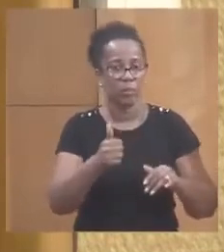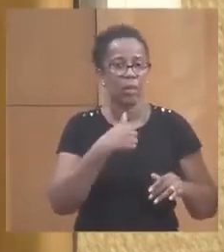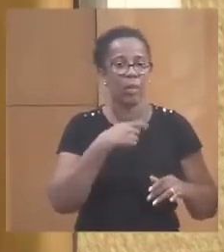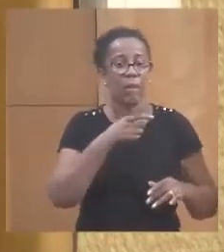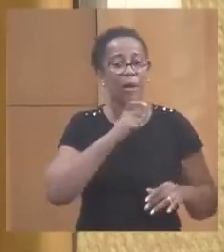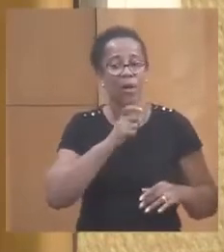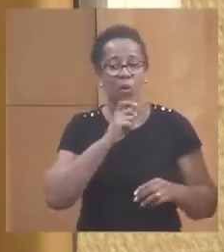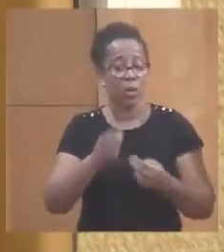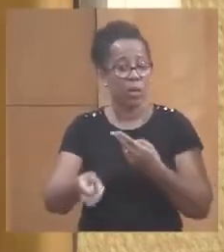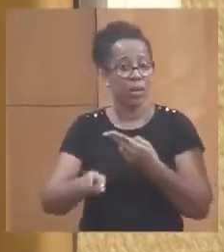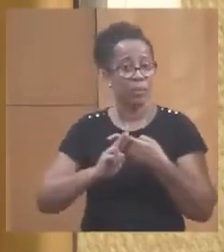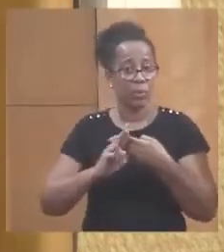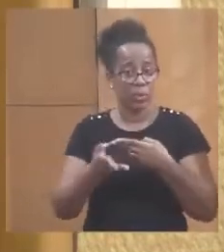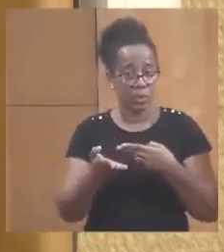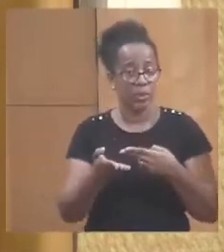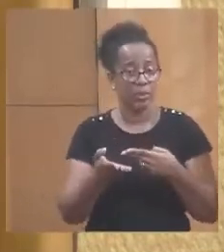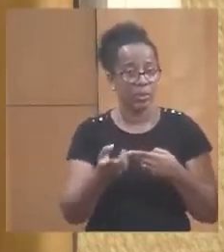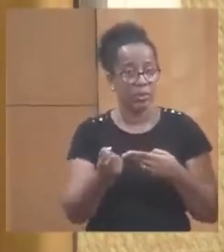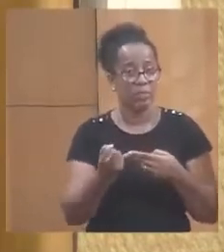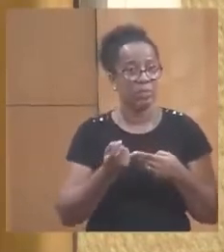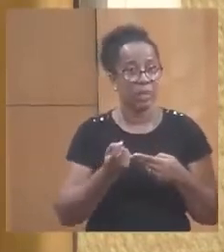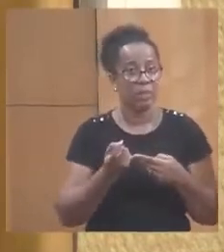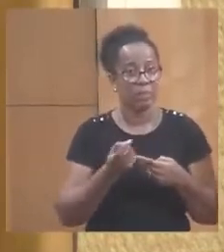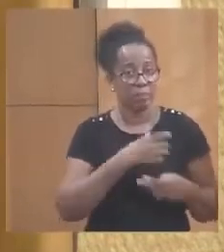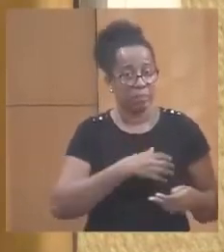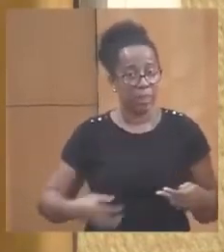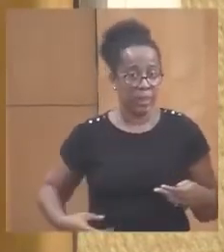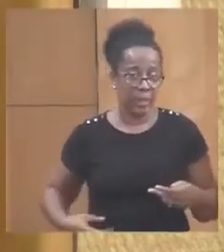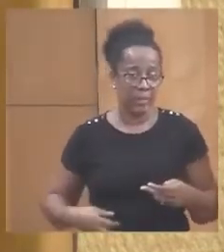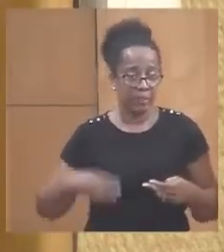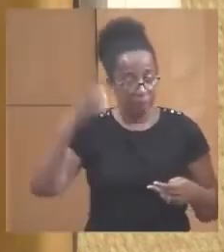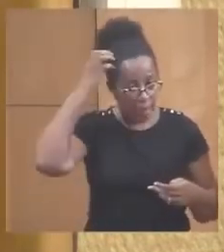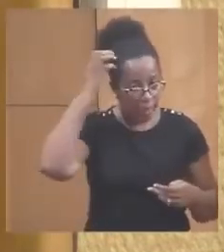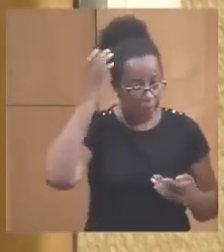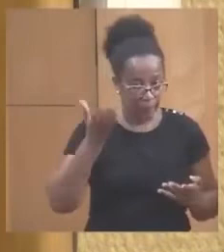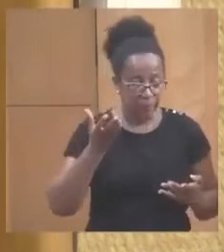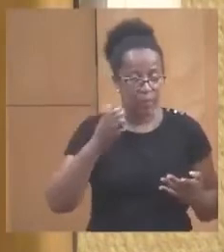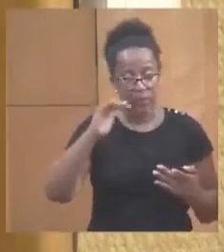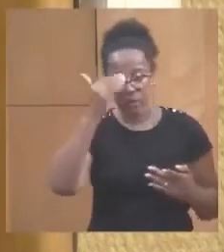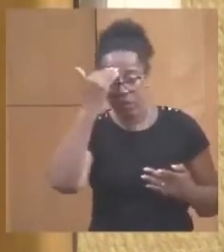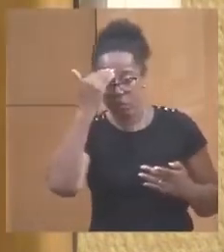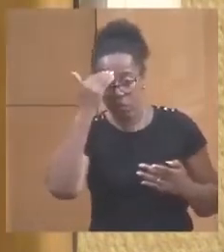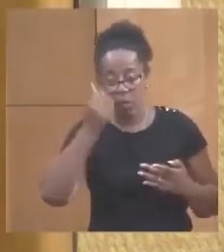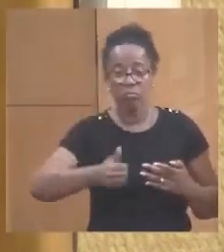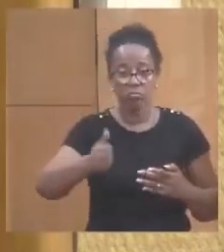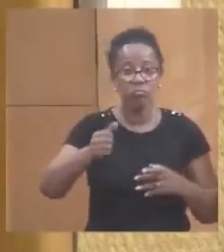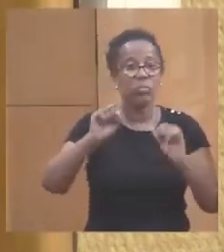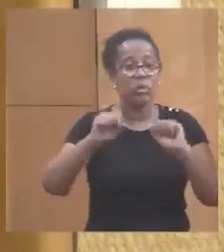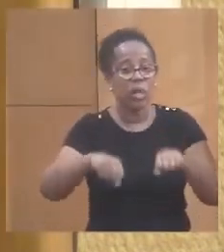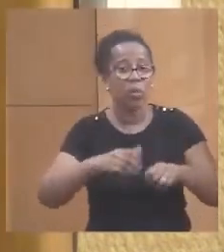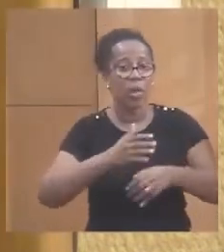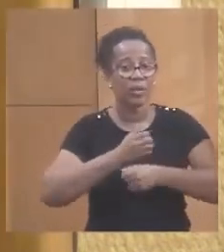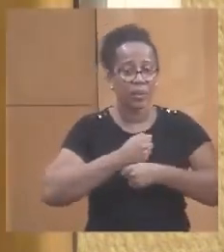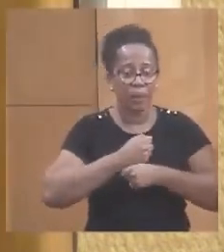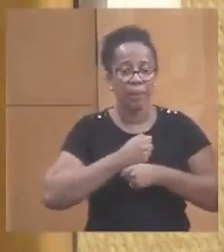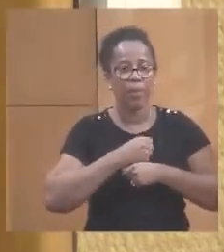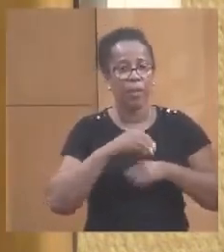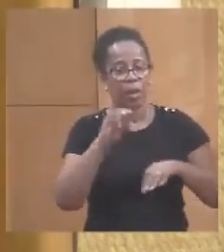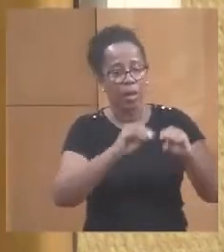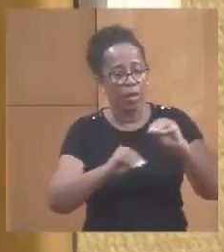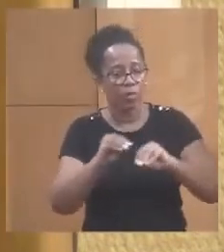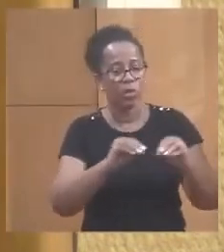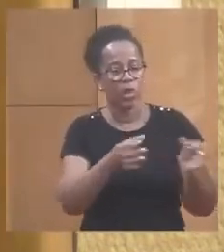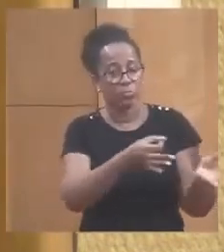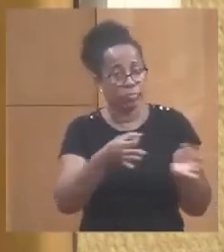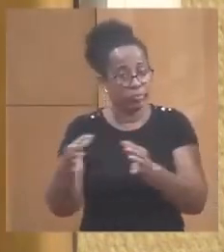obtenu de réponse de la municipalité du marin pour savoir si elle veut en assurer la maintenance au quotidien.